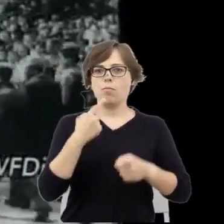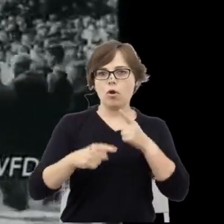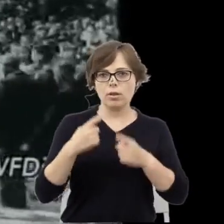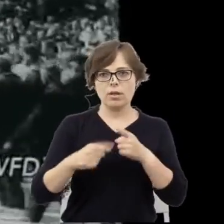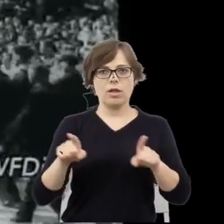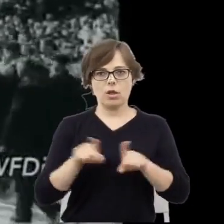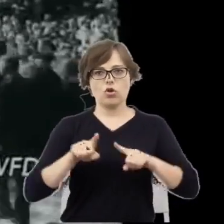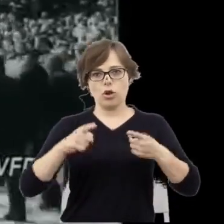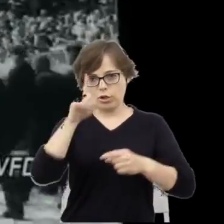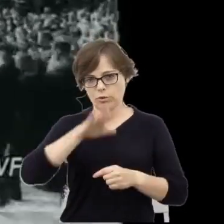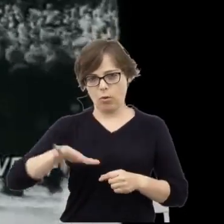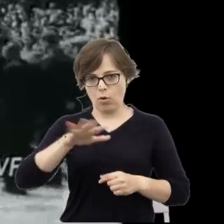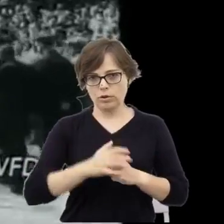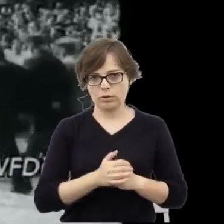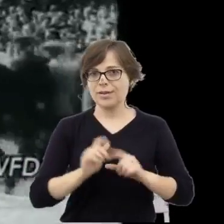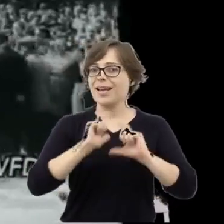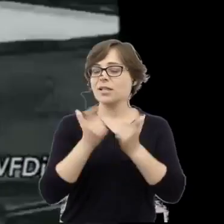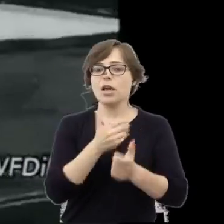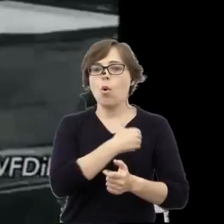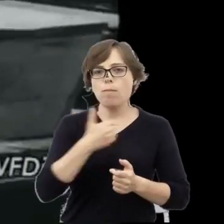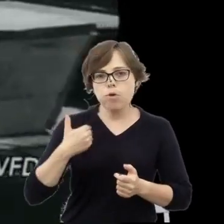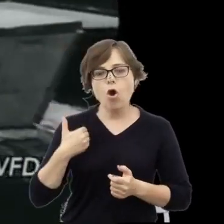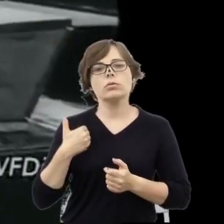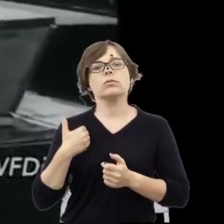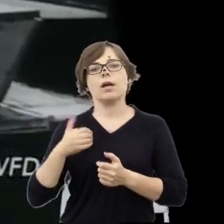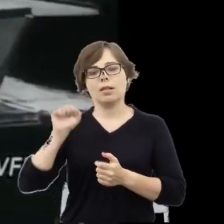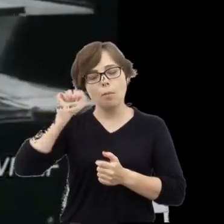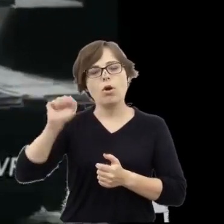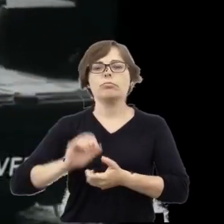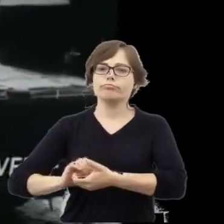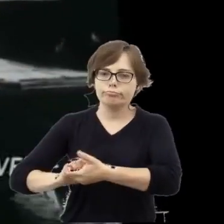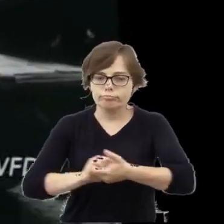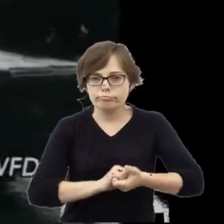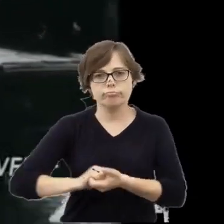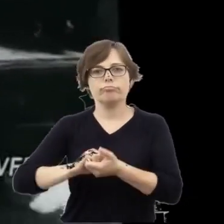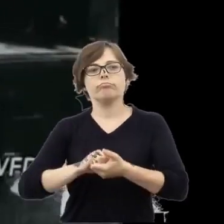demokratyczna łączy się w bólu i żalobie z narodem żydowskim.